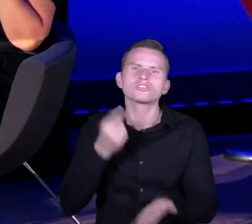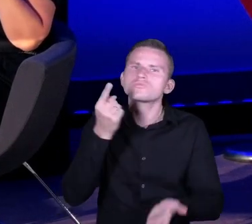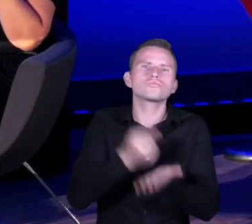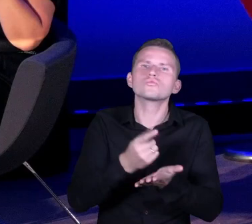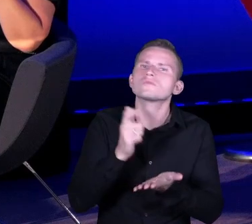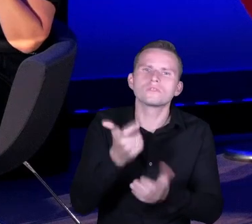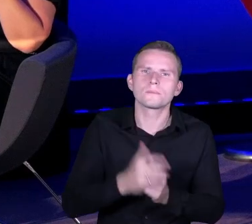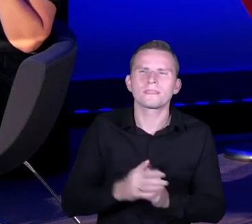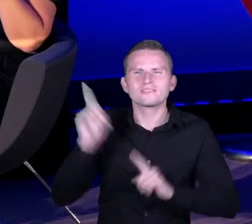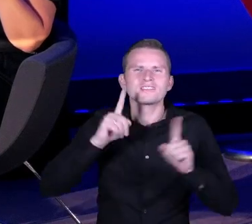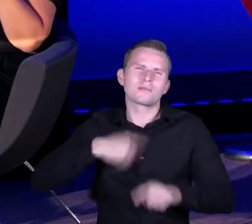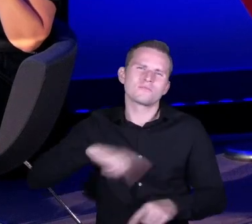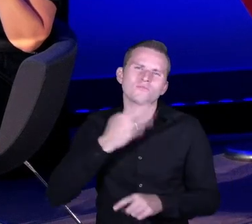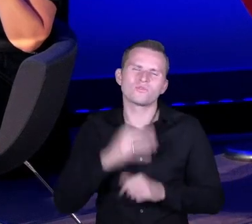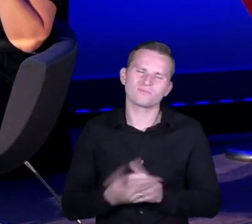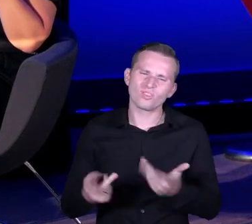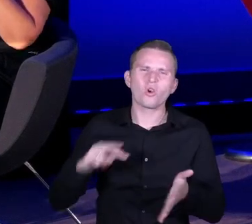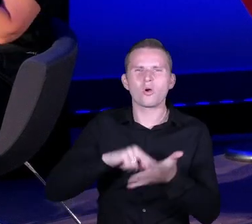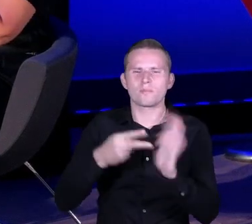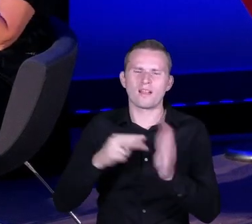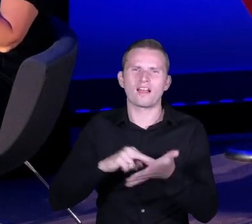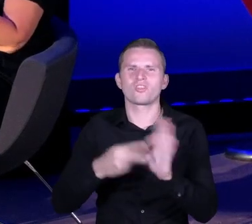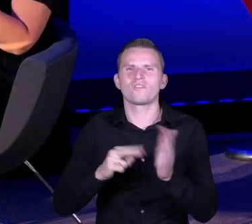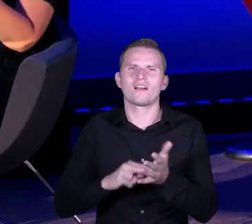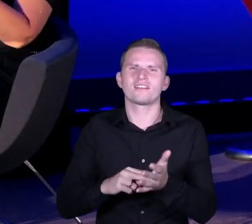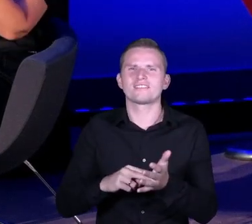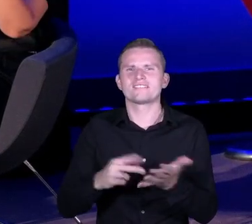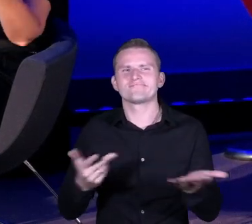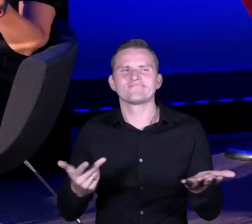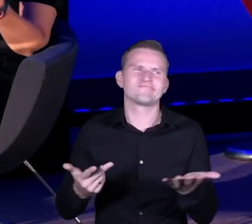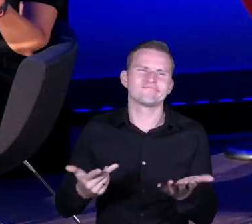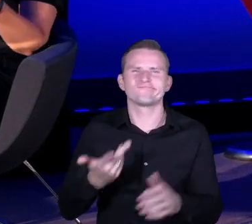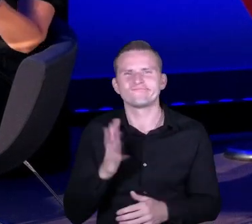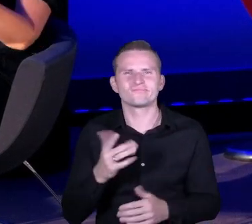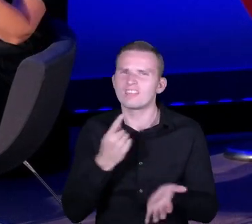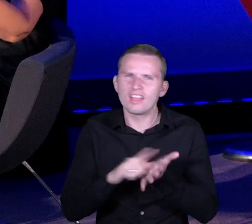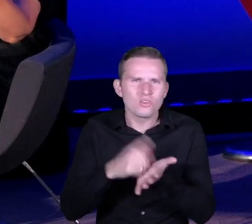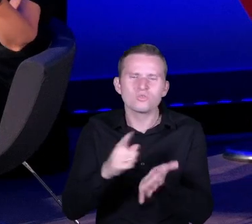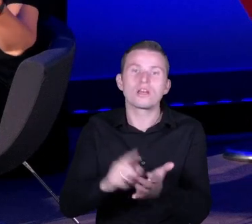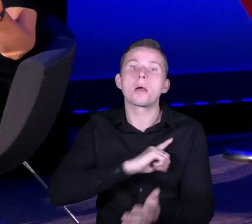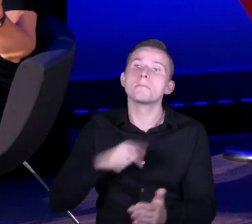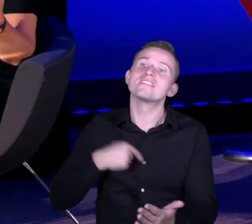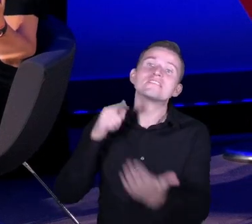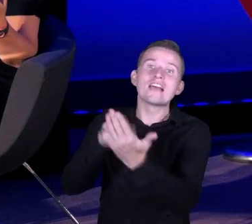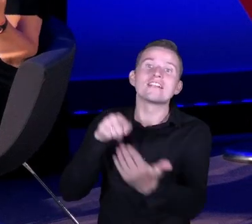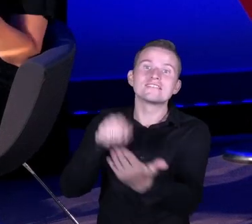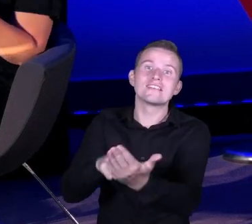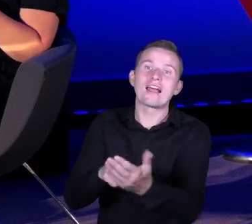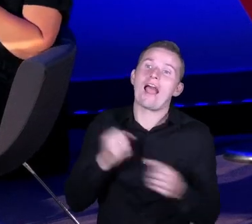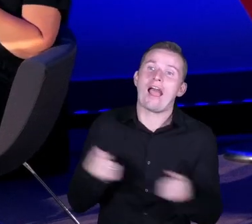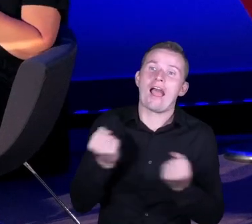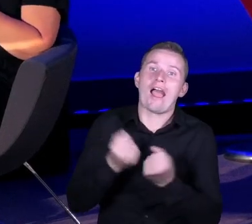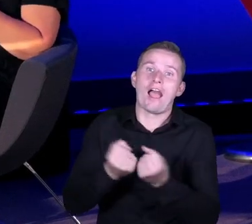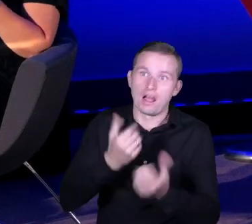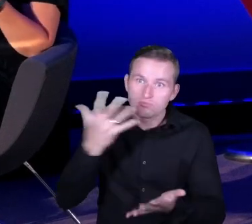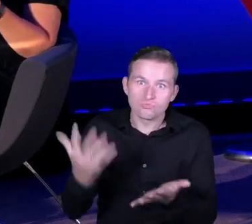no planowanie leży, wyznaczamy cele, tylko, że no tak, wyznaczamy cele, ale rzadko kiedy potem te cele są tak